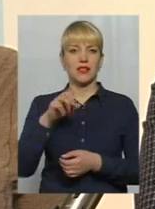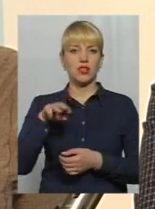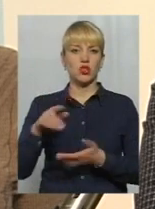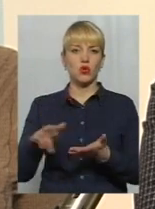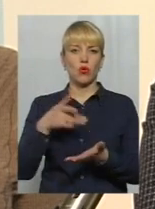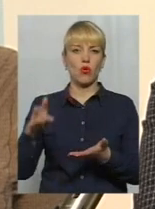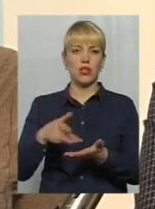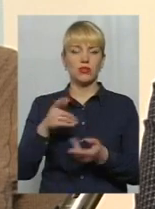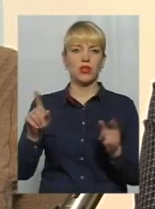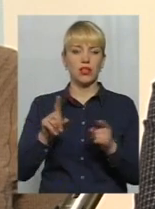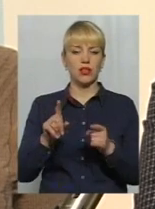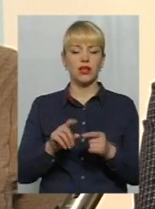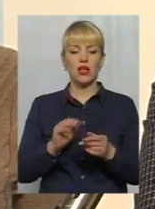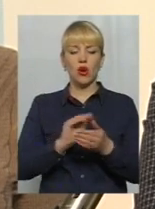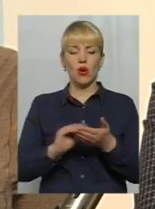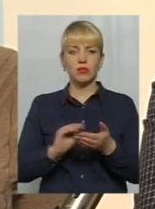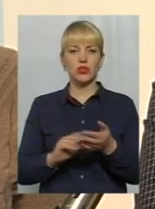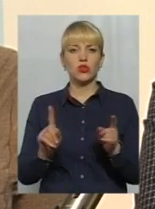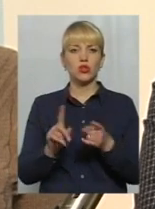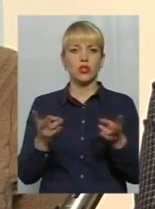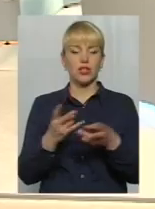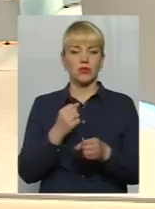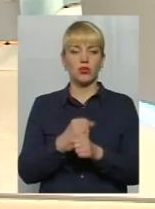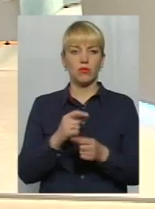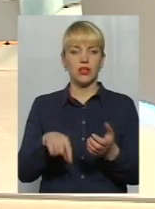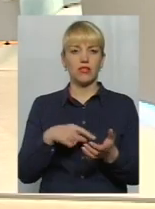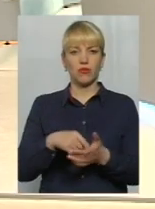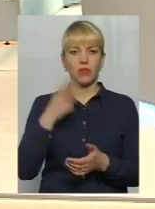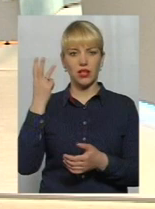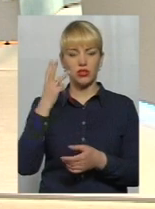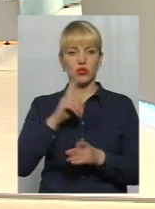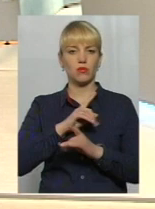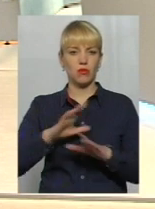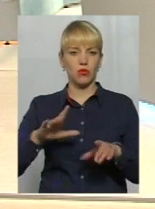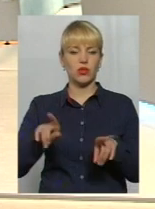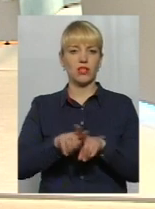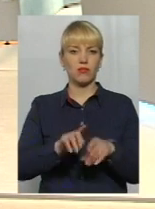описує весь концепт, що нам саме потрібно зробити в Хмельницькому, щоб позбавитися цієї проблеми.